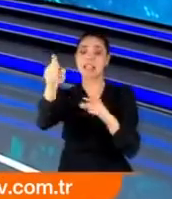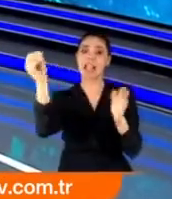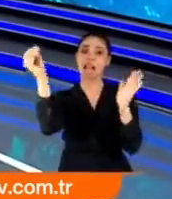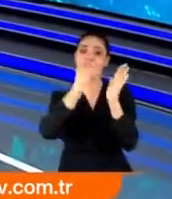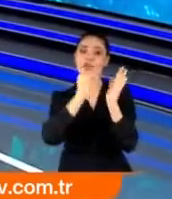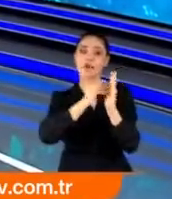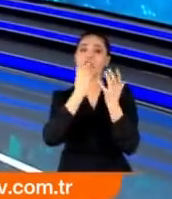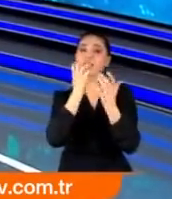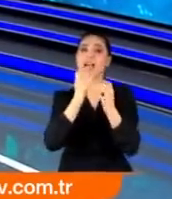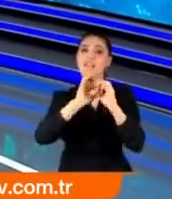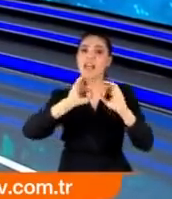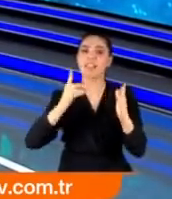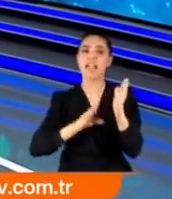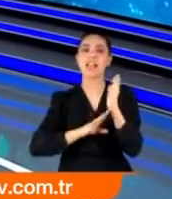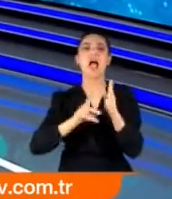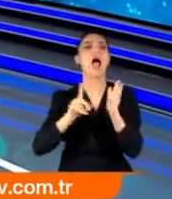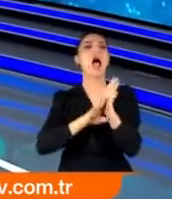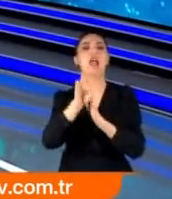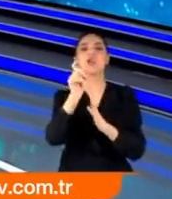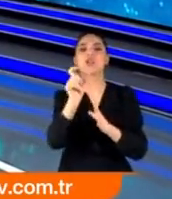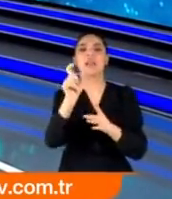nasıl öneriler geldi astronot yerine.